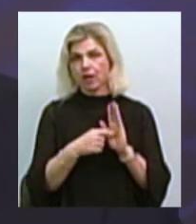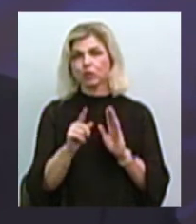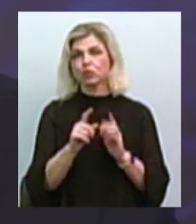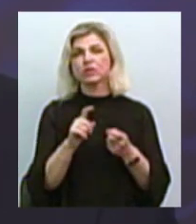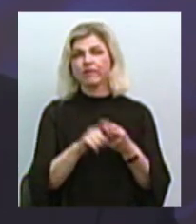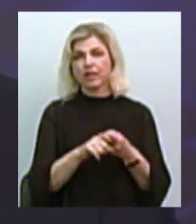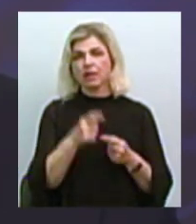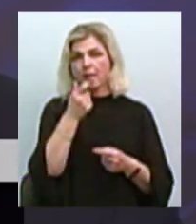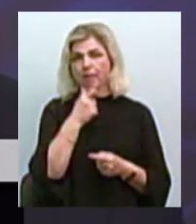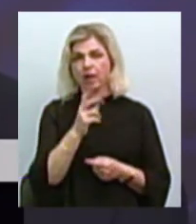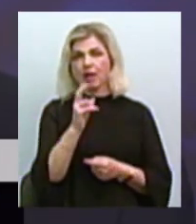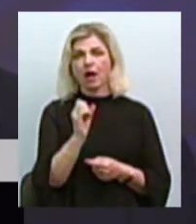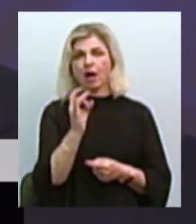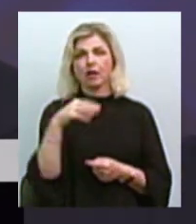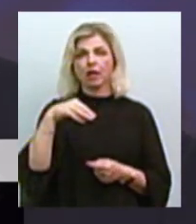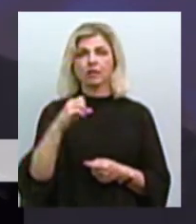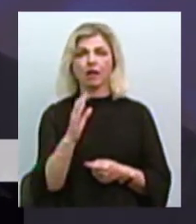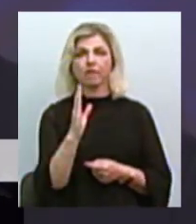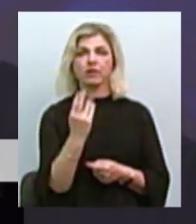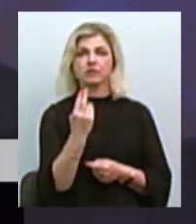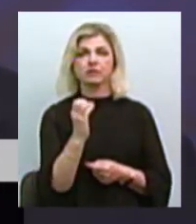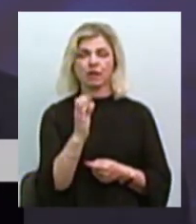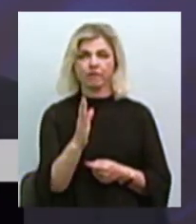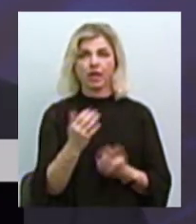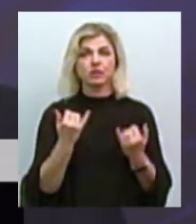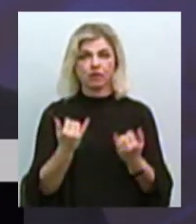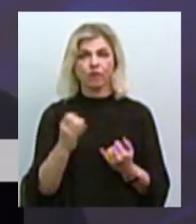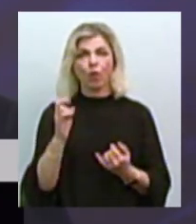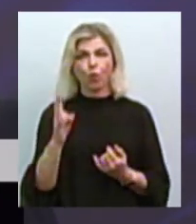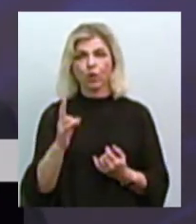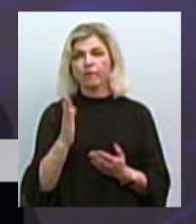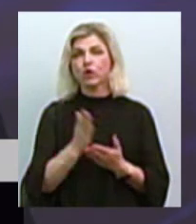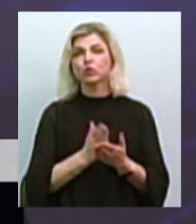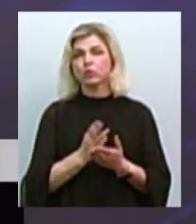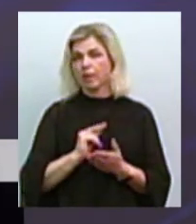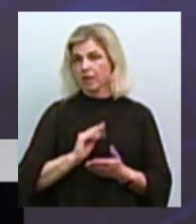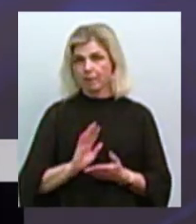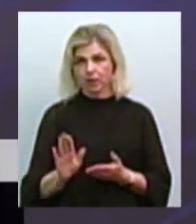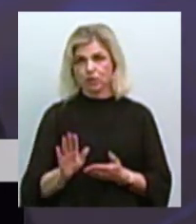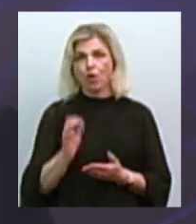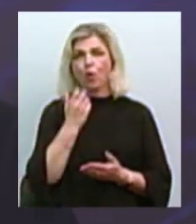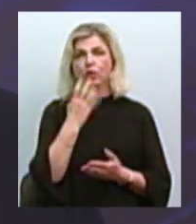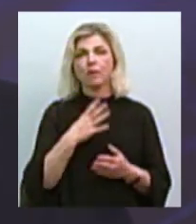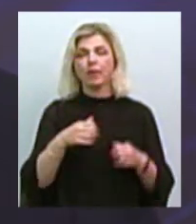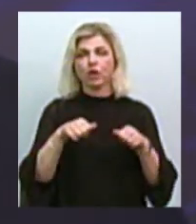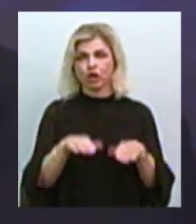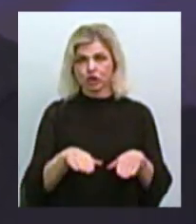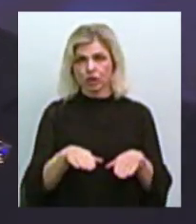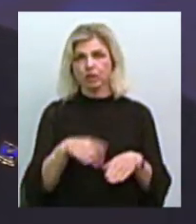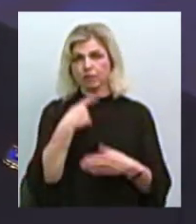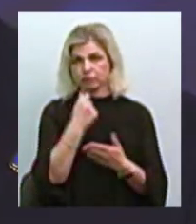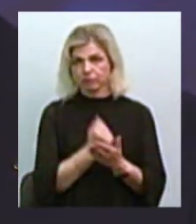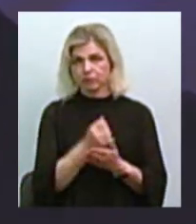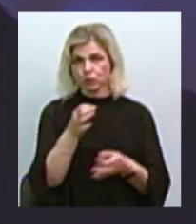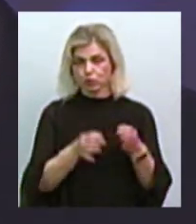Картавцева, про яке ви сьогодні звертаєтесь, на сьогодні він в службі не працює. Після того, як відбулося рішення вже остаточне суду, ви